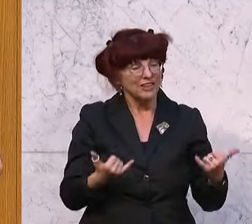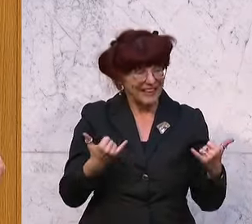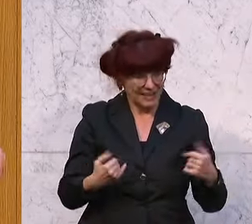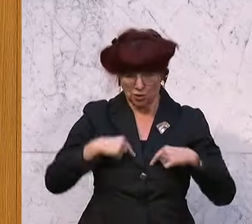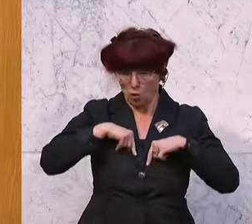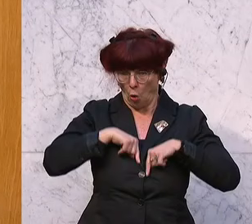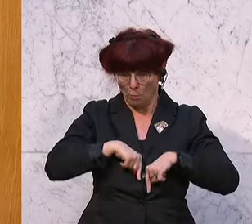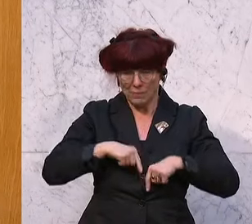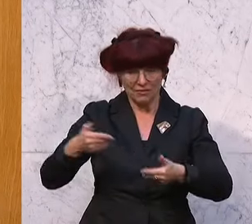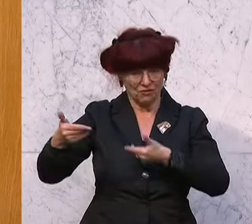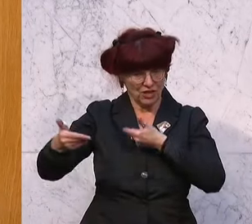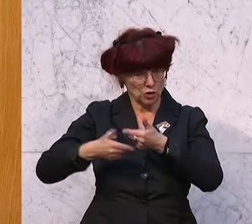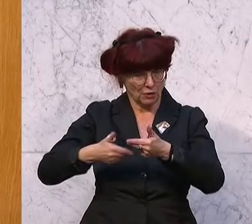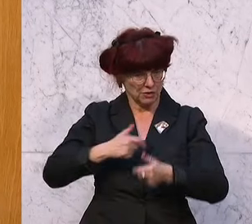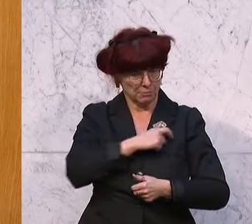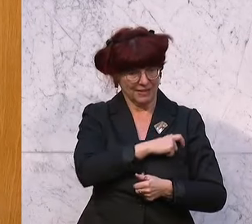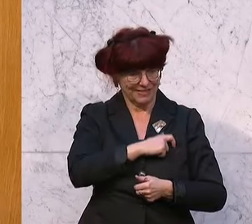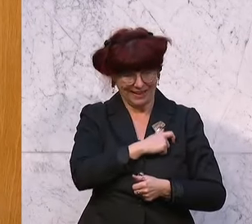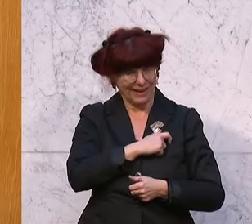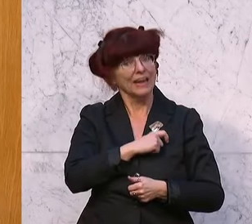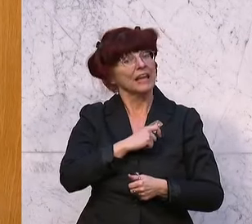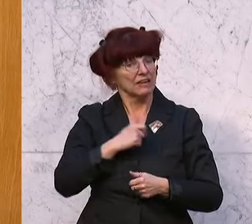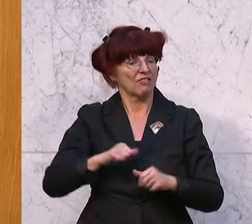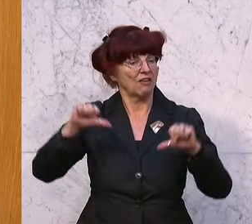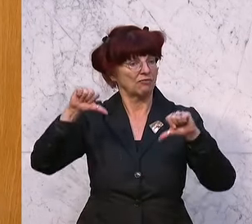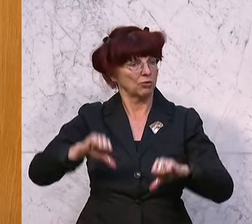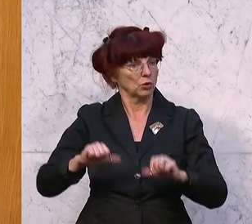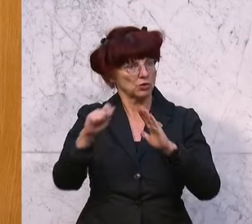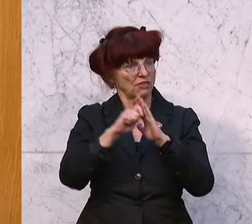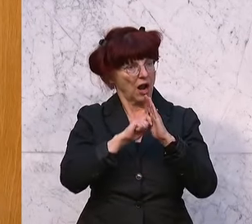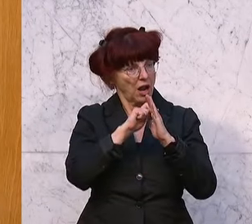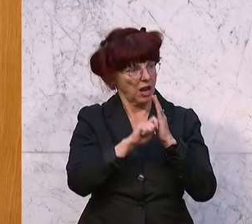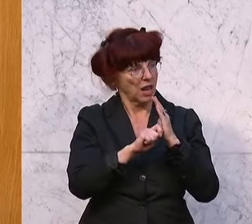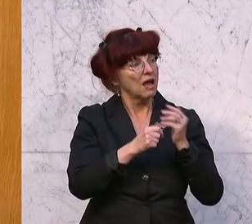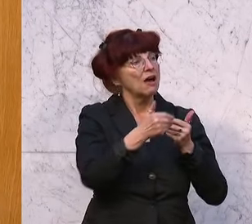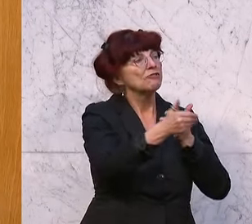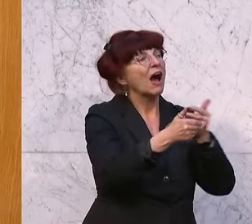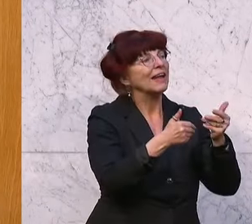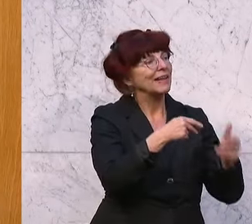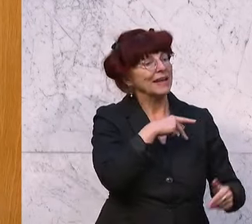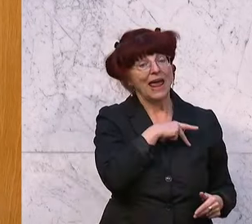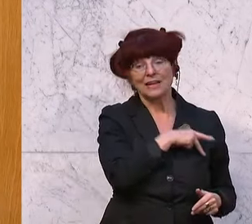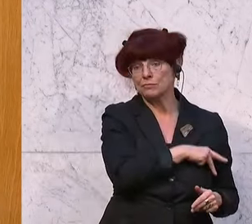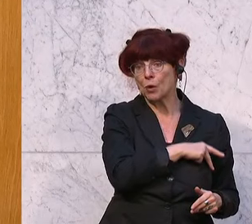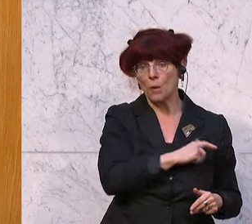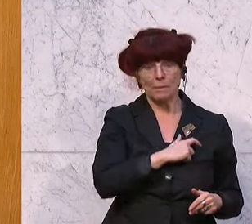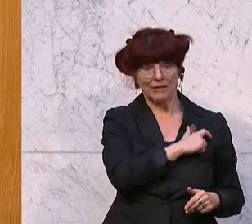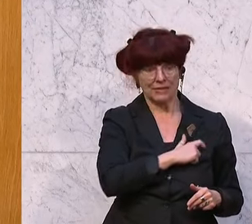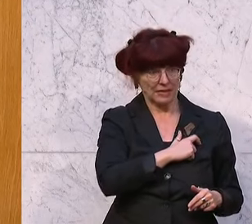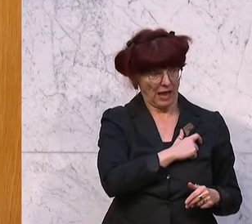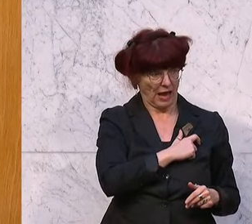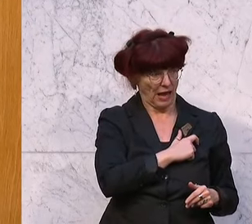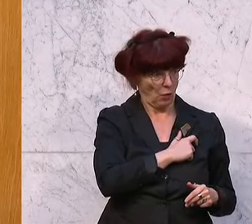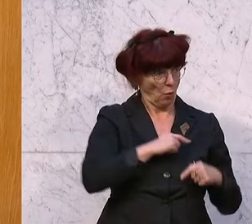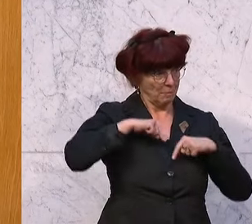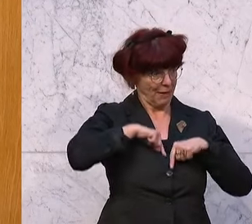einer Wirtschaftspartei, der abgewählte ÖVP-Kanzler mit dem SPÖ-Parteiobmann und Klubobmann. Ich weiß nicht, wen er